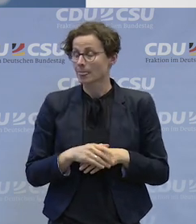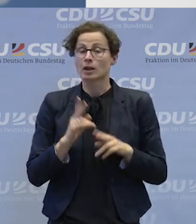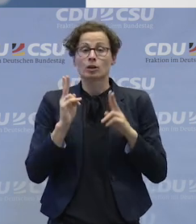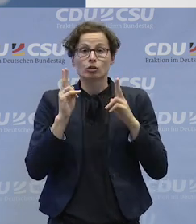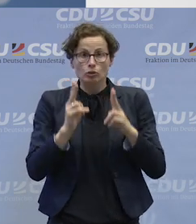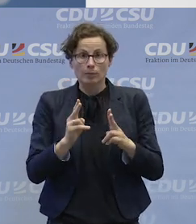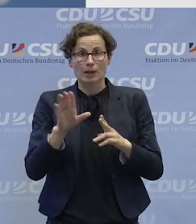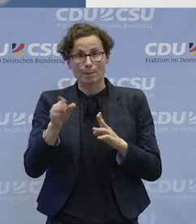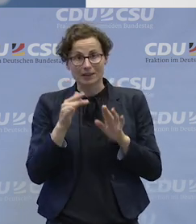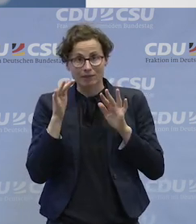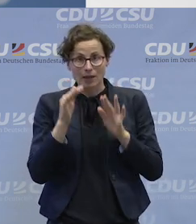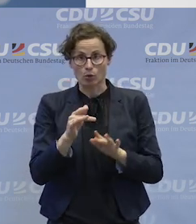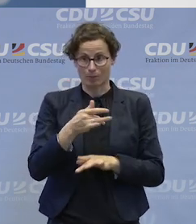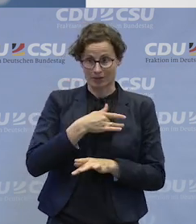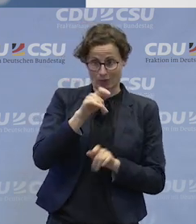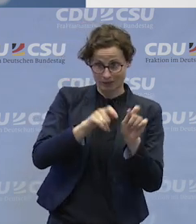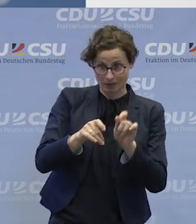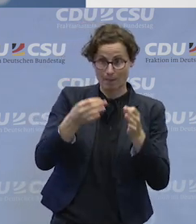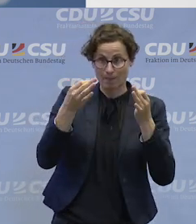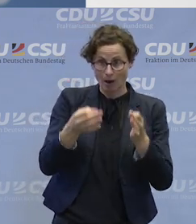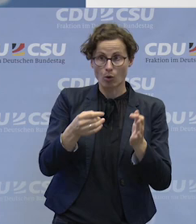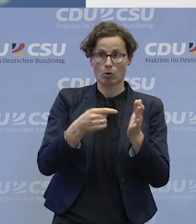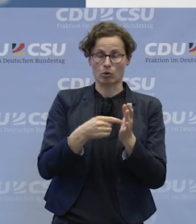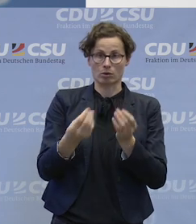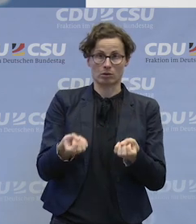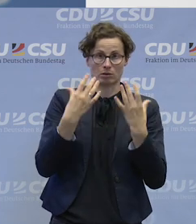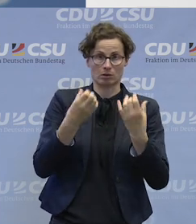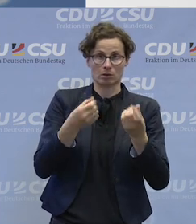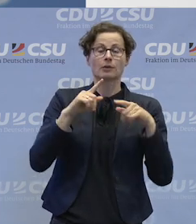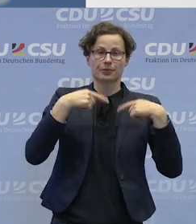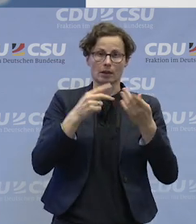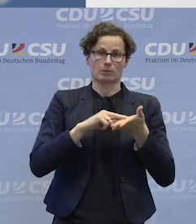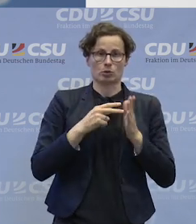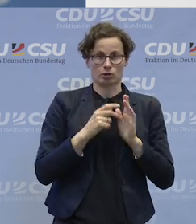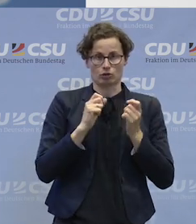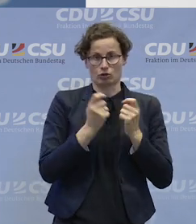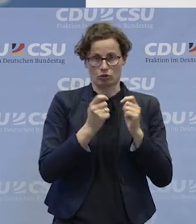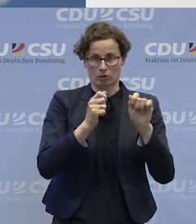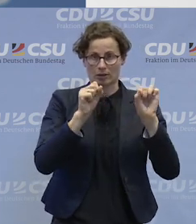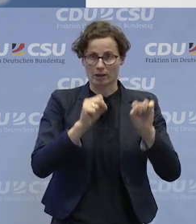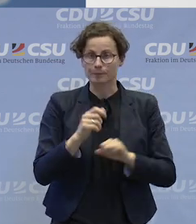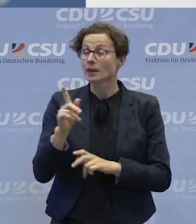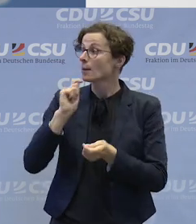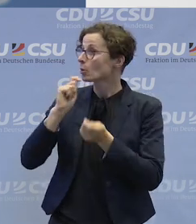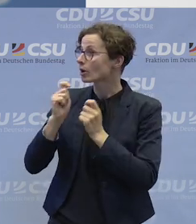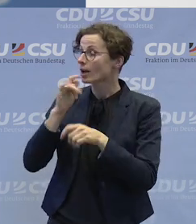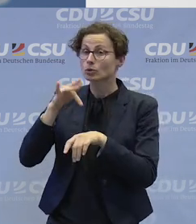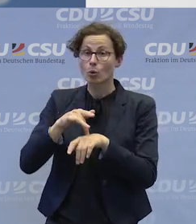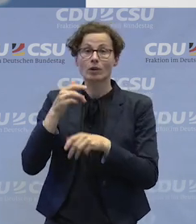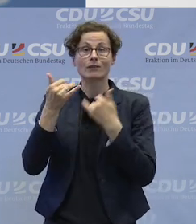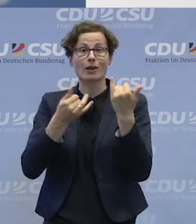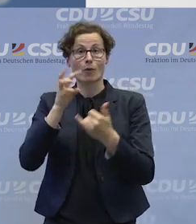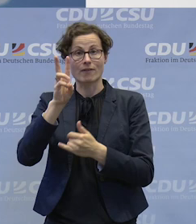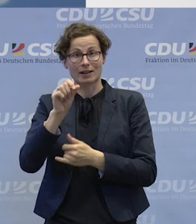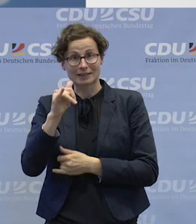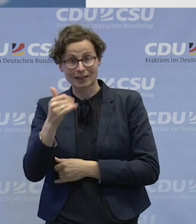von Betroffenen braucht, um politisch etwas voranzubringen. Ich möchte mich bedanken bei Frau Welty für die lebhafte Moderation der Veranstaltung,